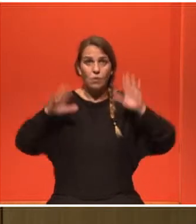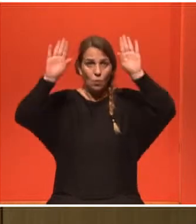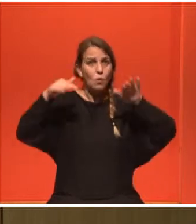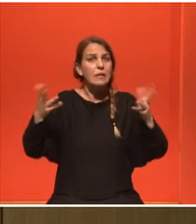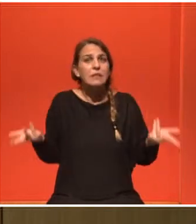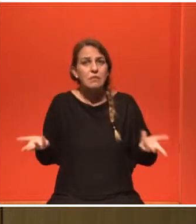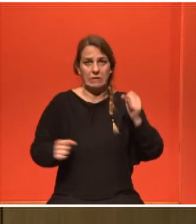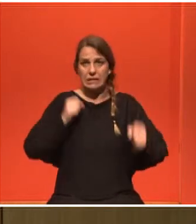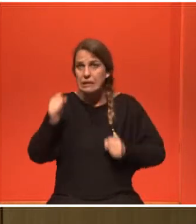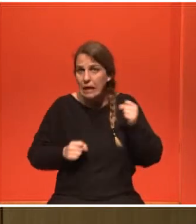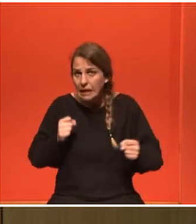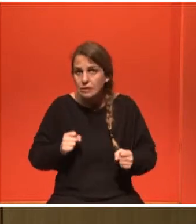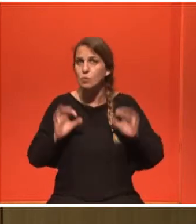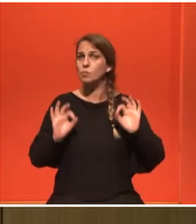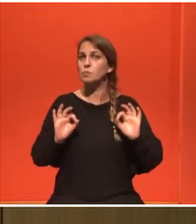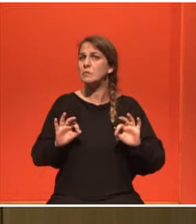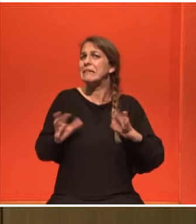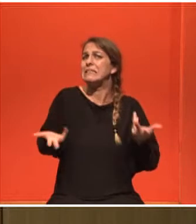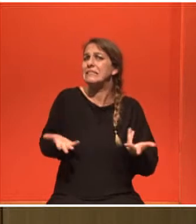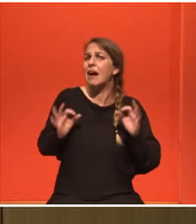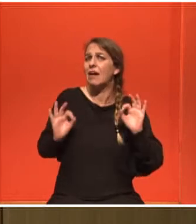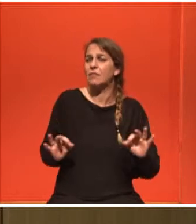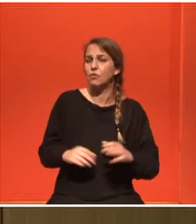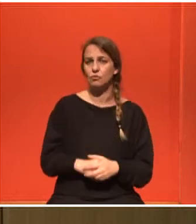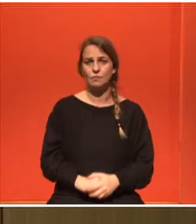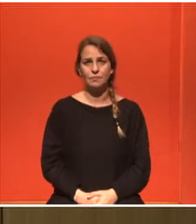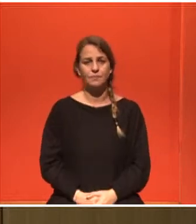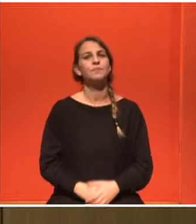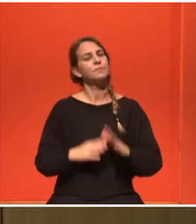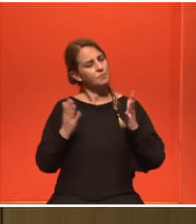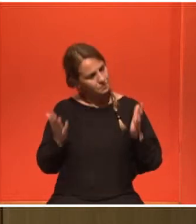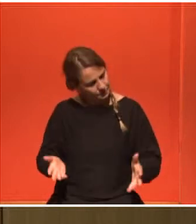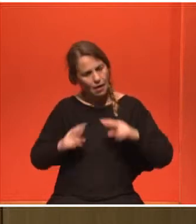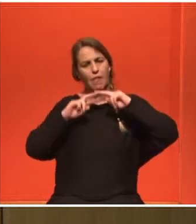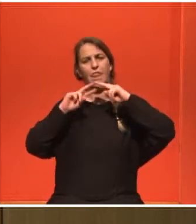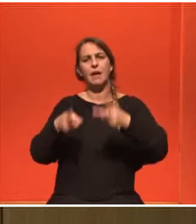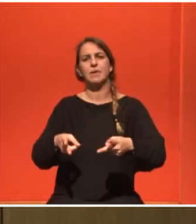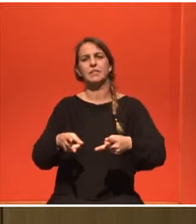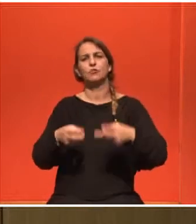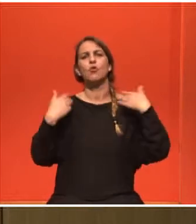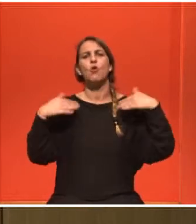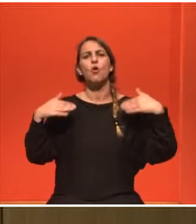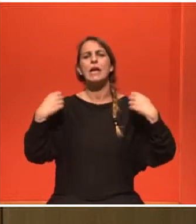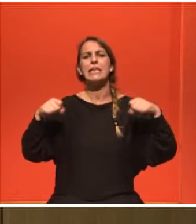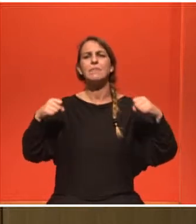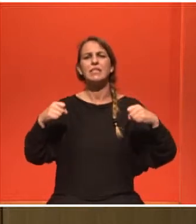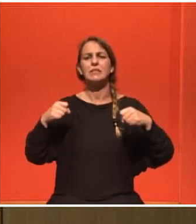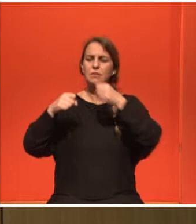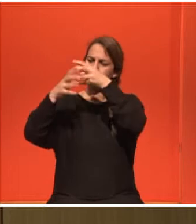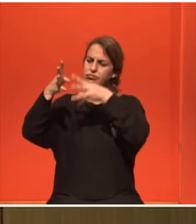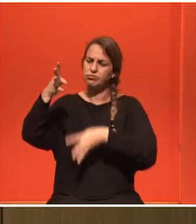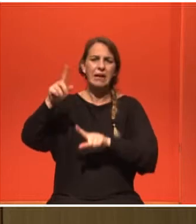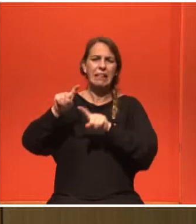έντασης. Θα απαντήσουμε και τα τι είδους γυμναστικής, θα τα πούμε και παρακάτω και μείνετε κοντά μας, αλλά να